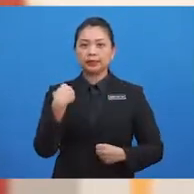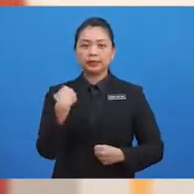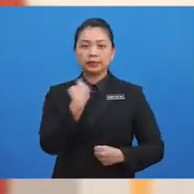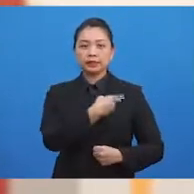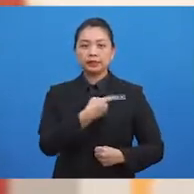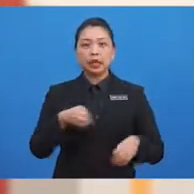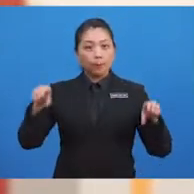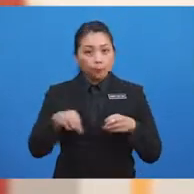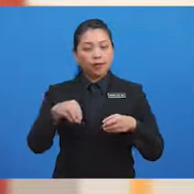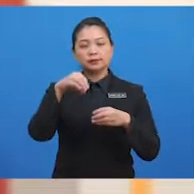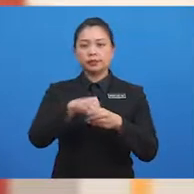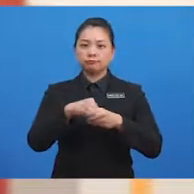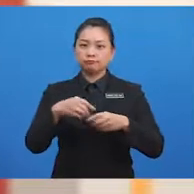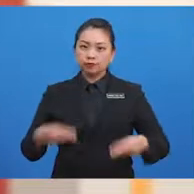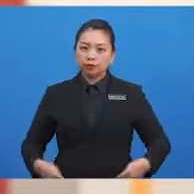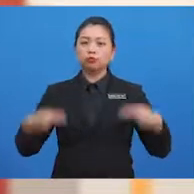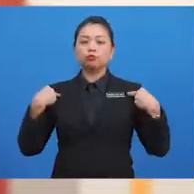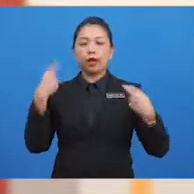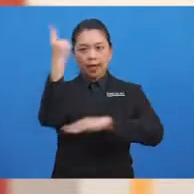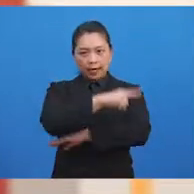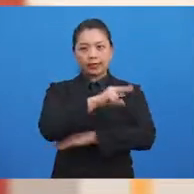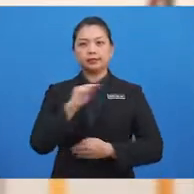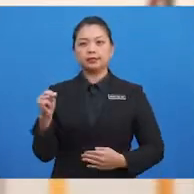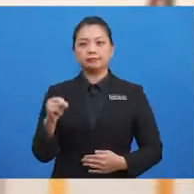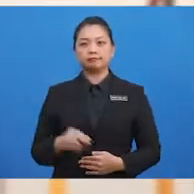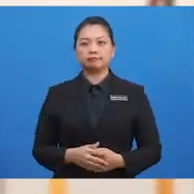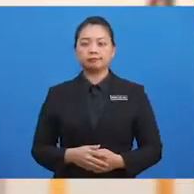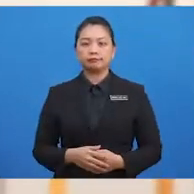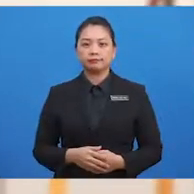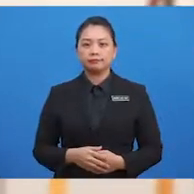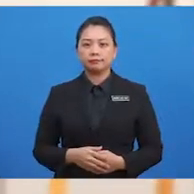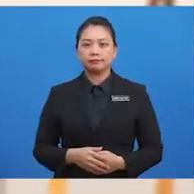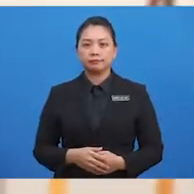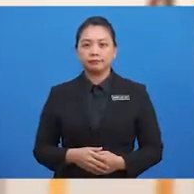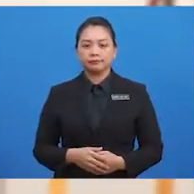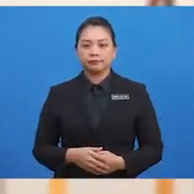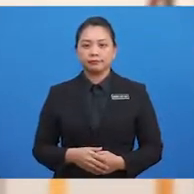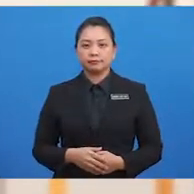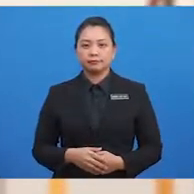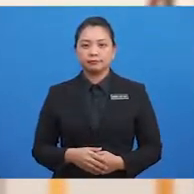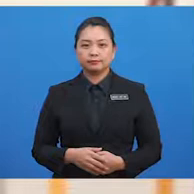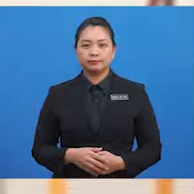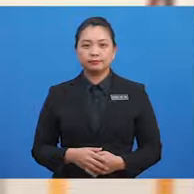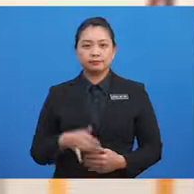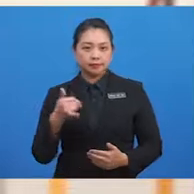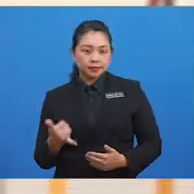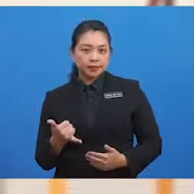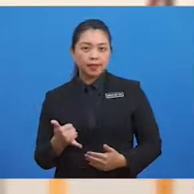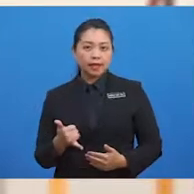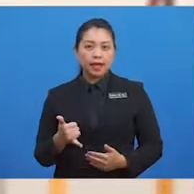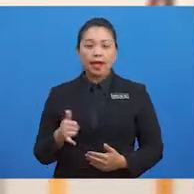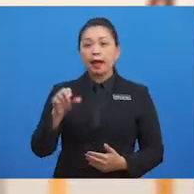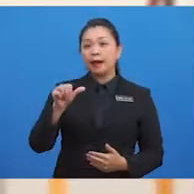dalam kehidupan harian kita. Murid-murid, amalan bertoguh sapa